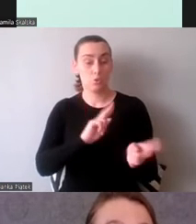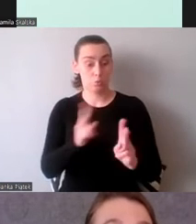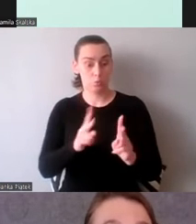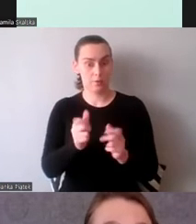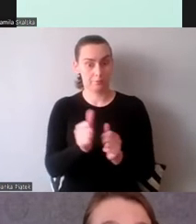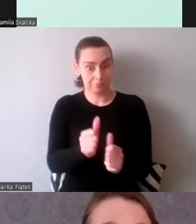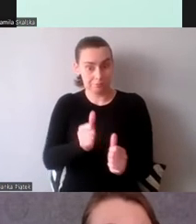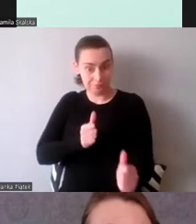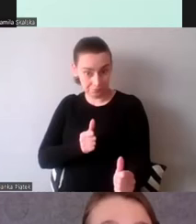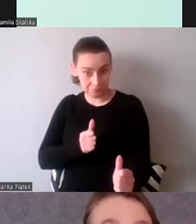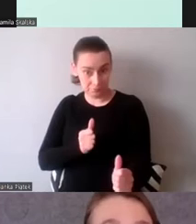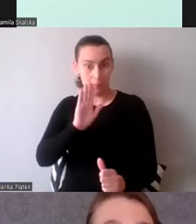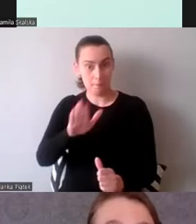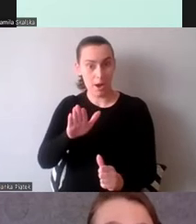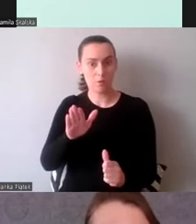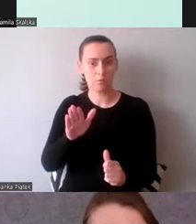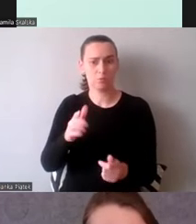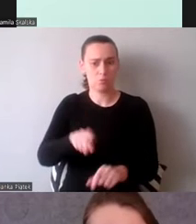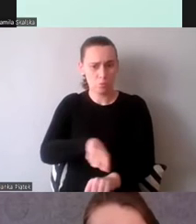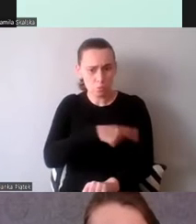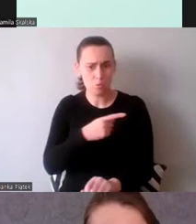tłumaczyć głóższe monologii,